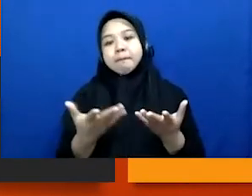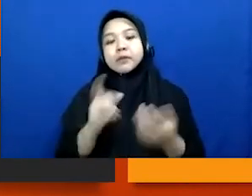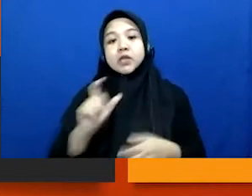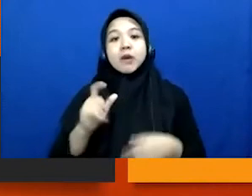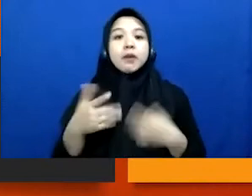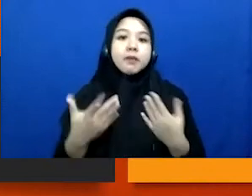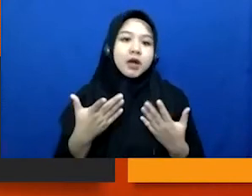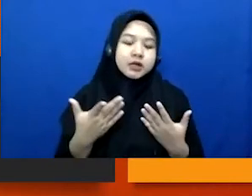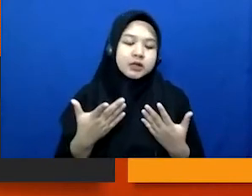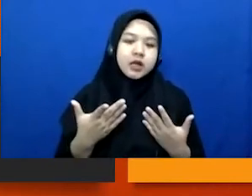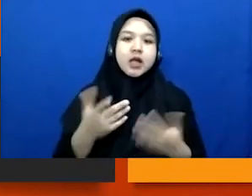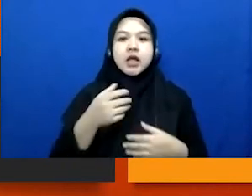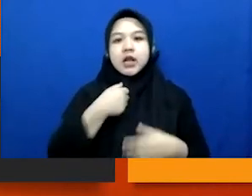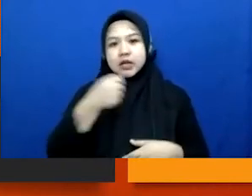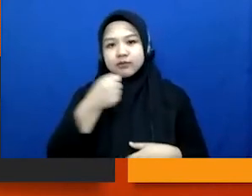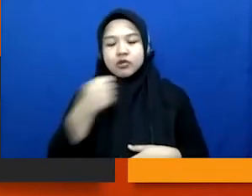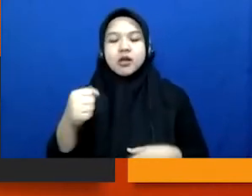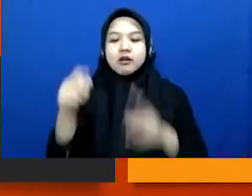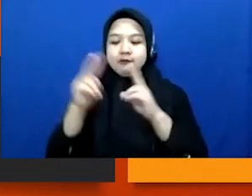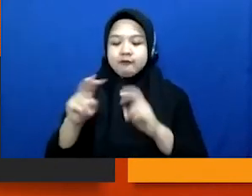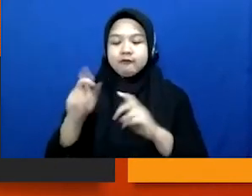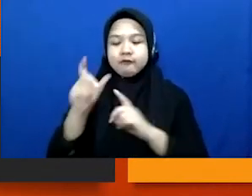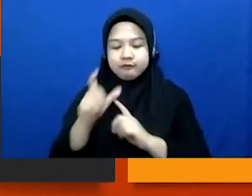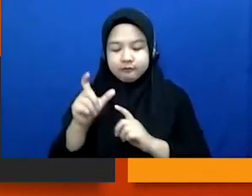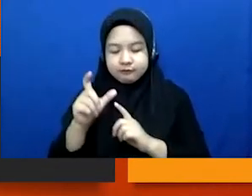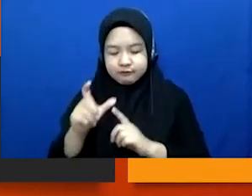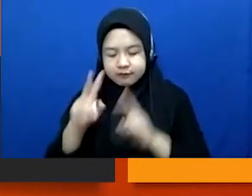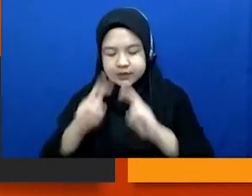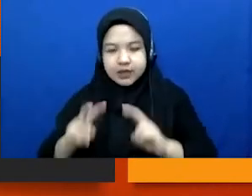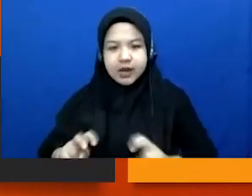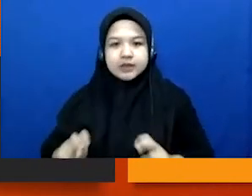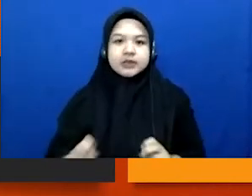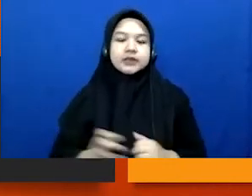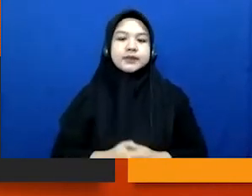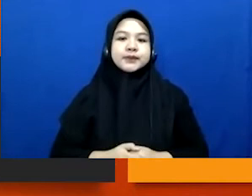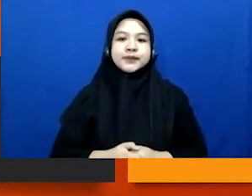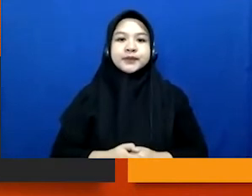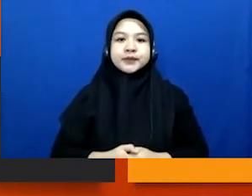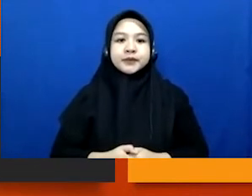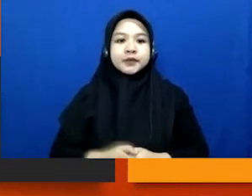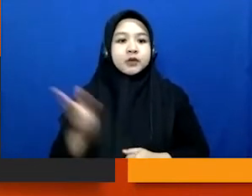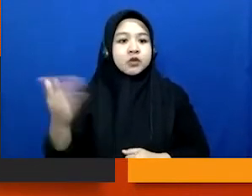melalui liputan investigasi nah disini juga ada yang namanya